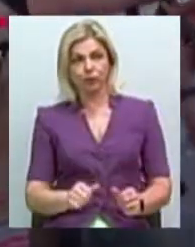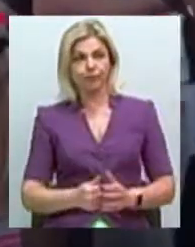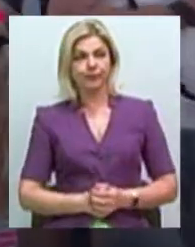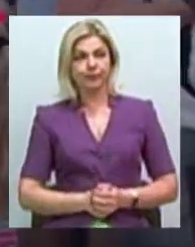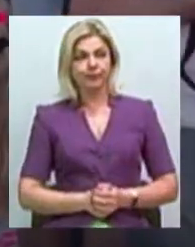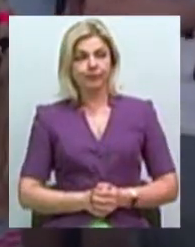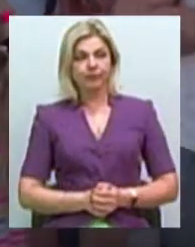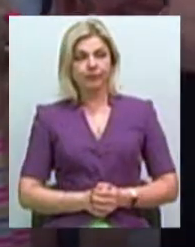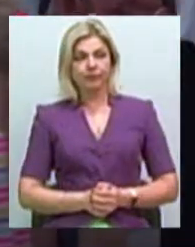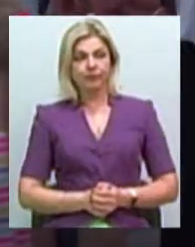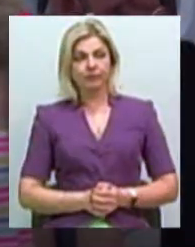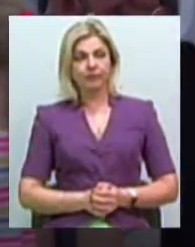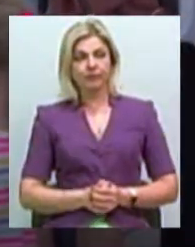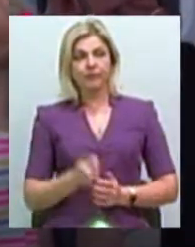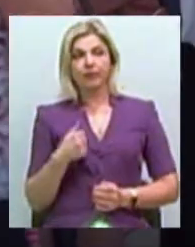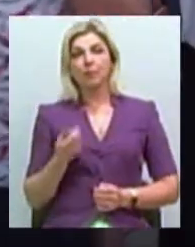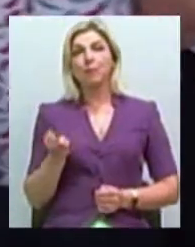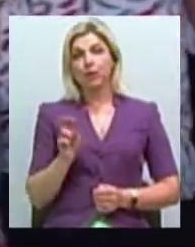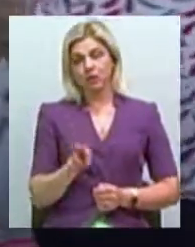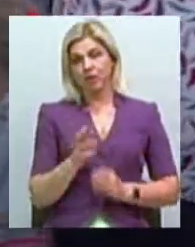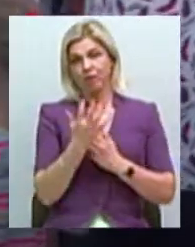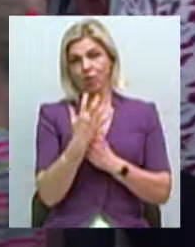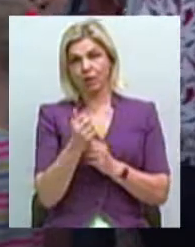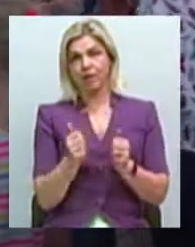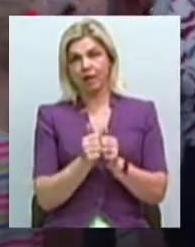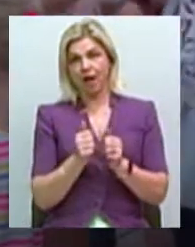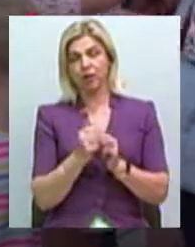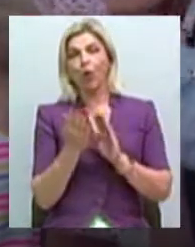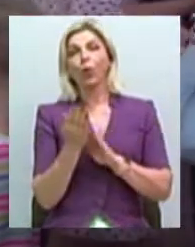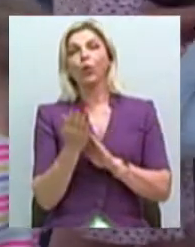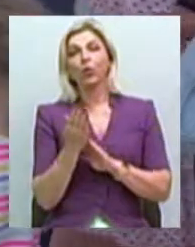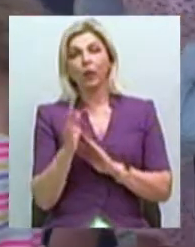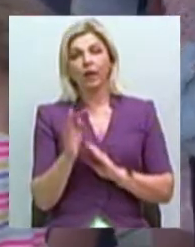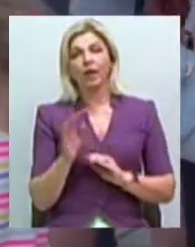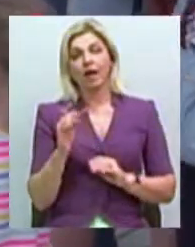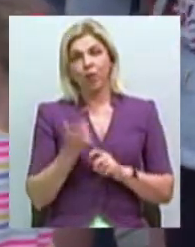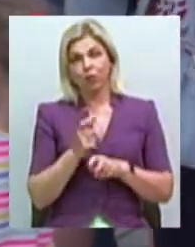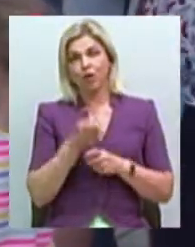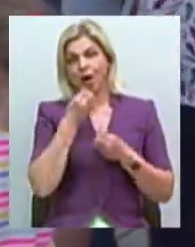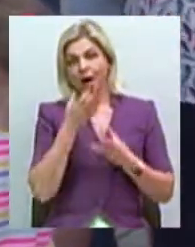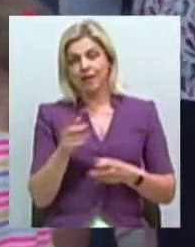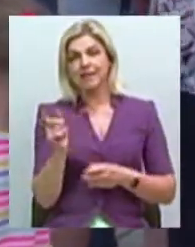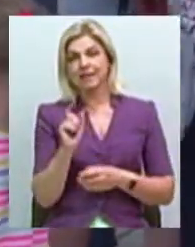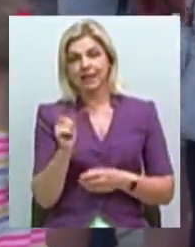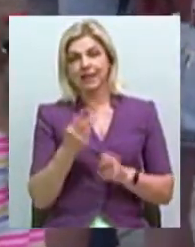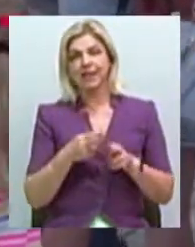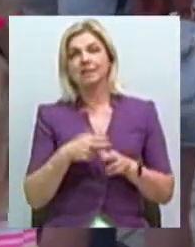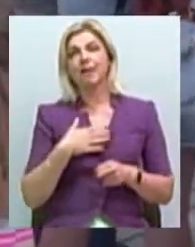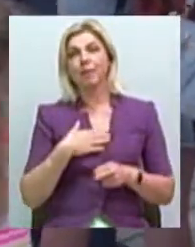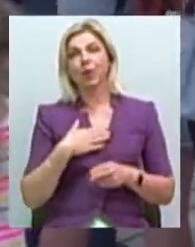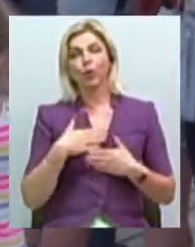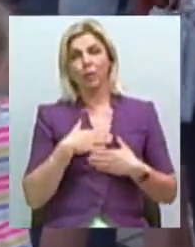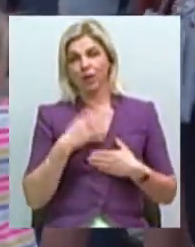подорогою сфотографувалися біля руки. Дуже гарна, вона синя. Це мій улюблений